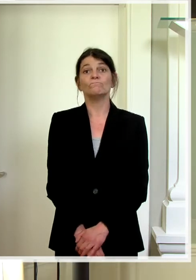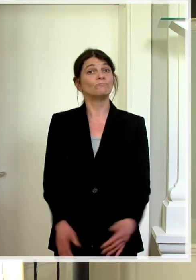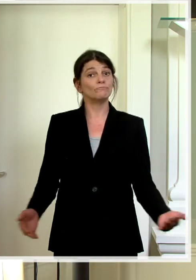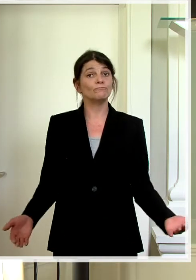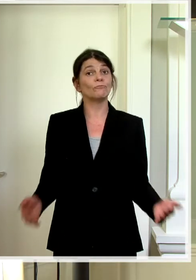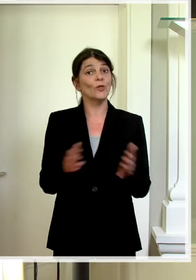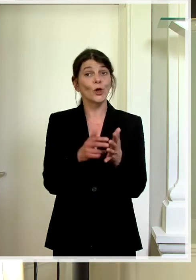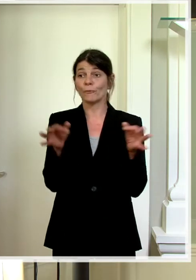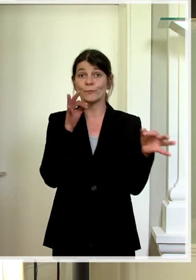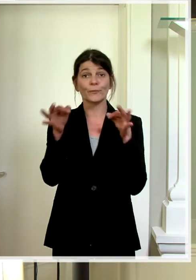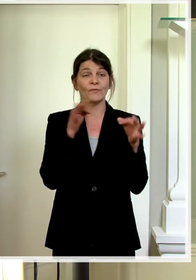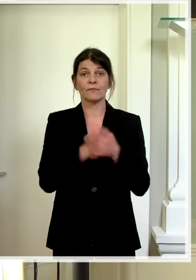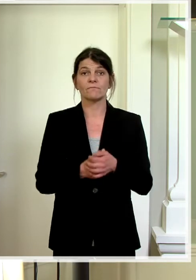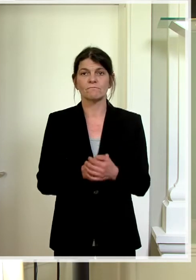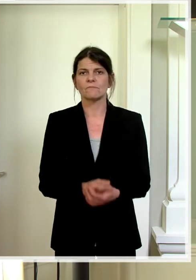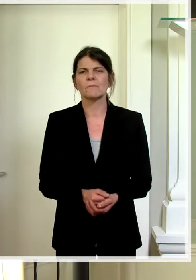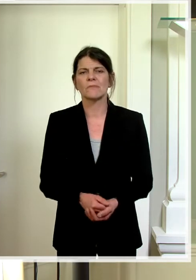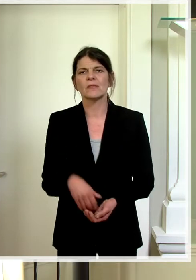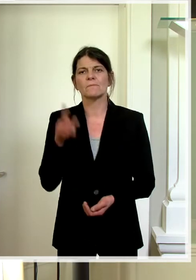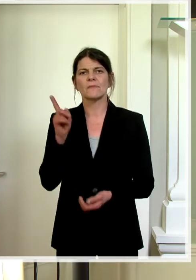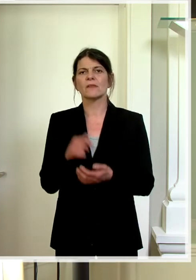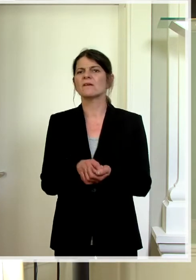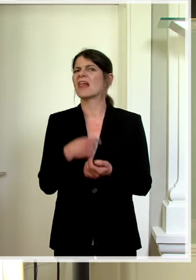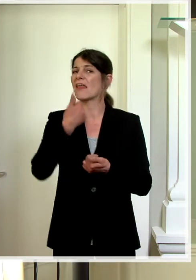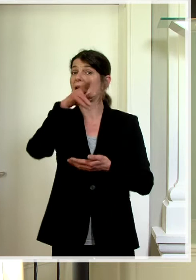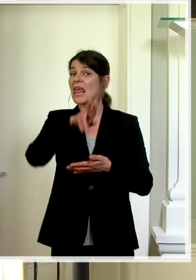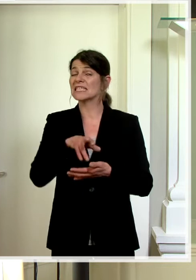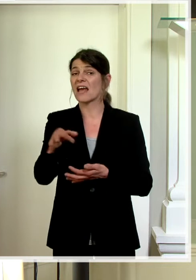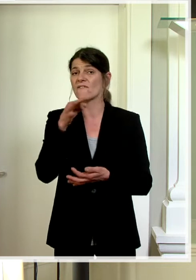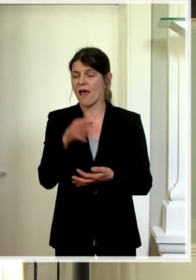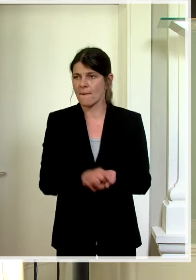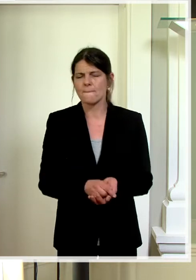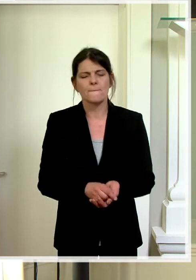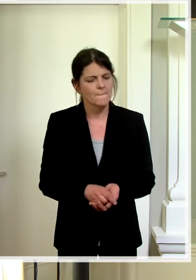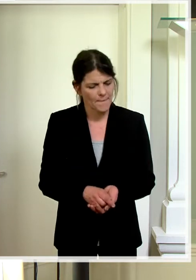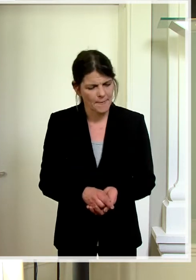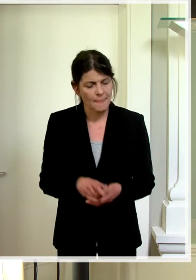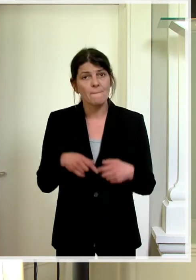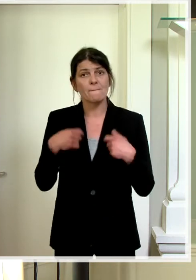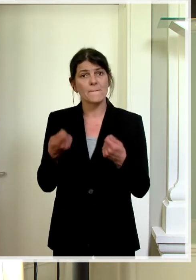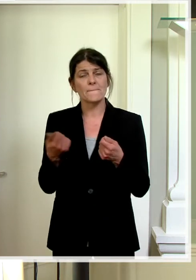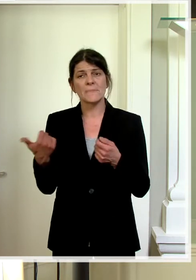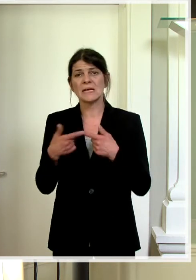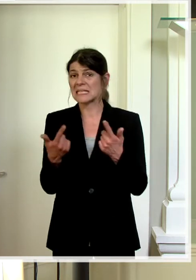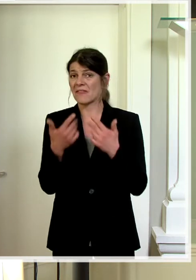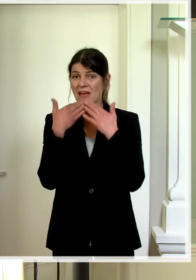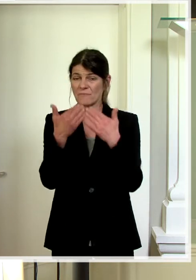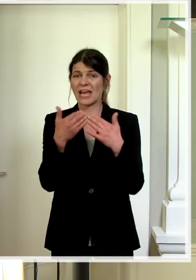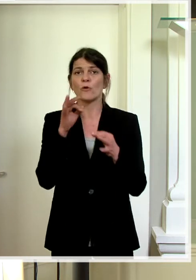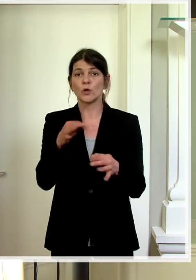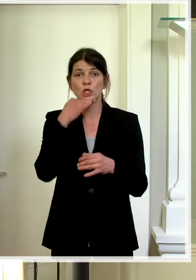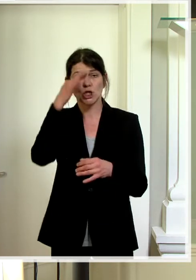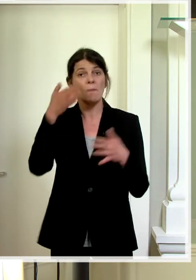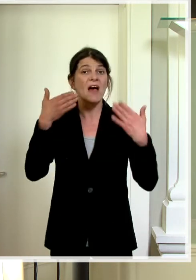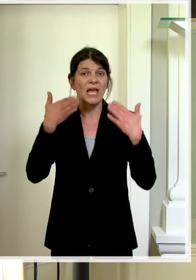Weitere Fragen? Ich habe noch eine Leserfrage, und zwar gibt es Länderempfehlungen für die Sommerferien?